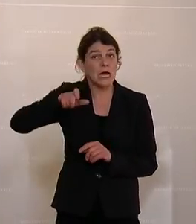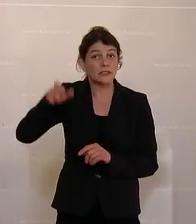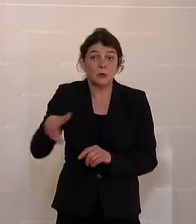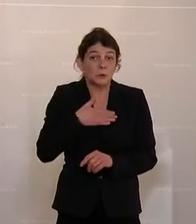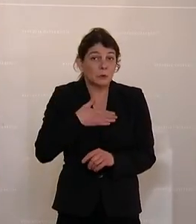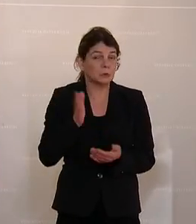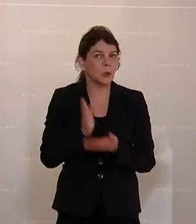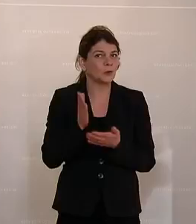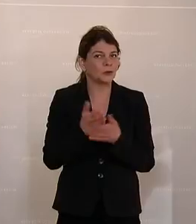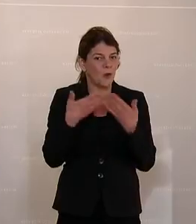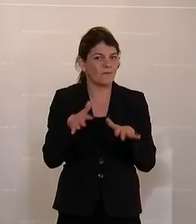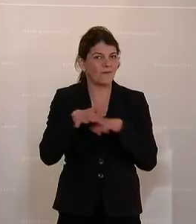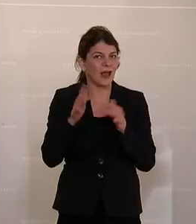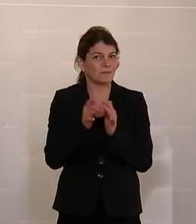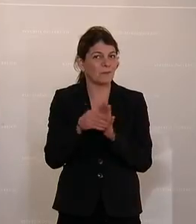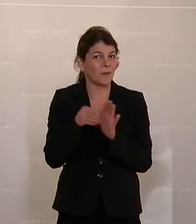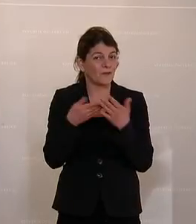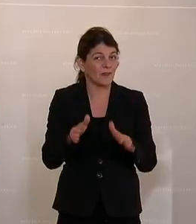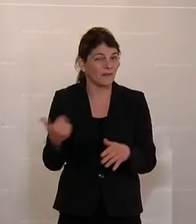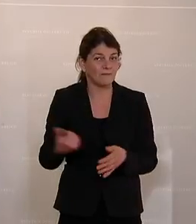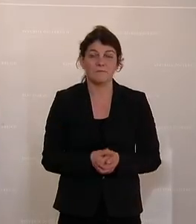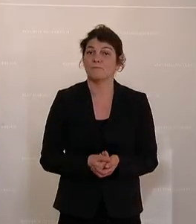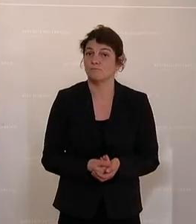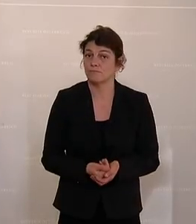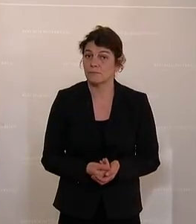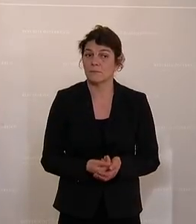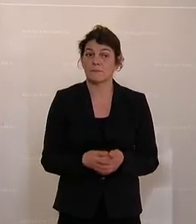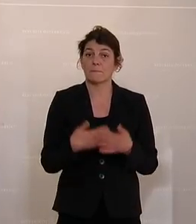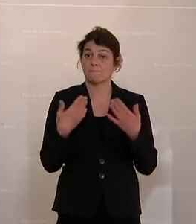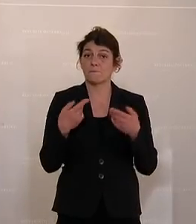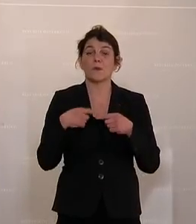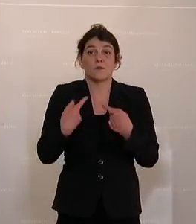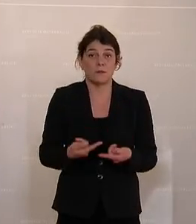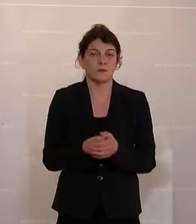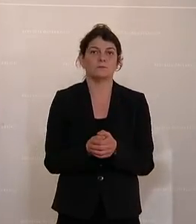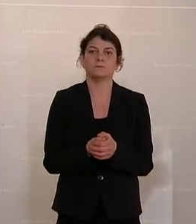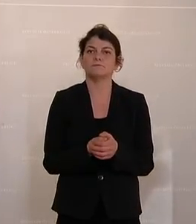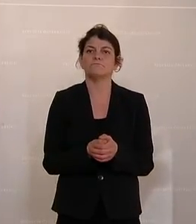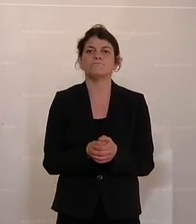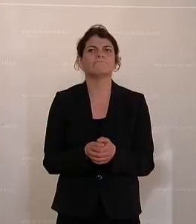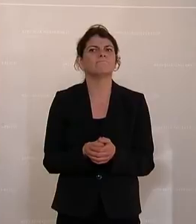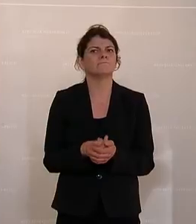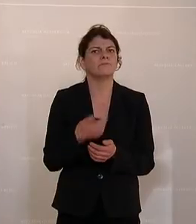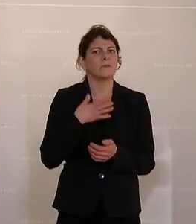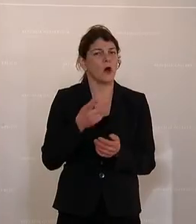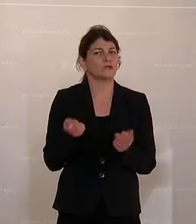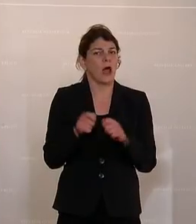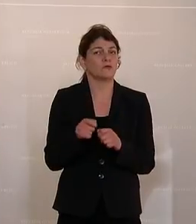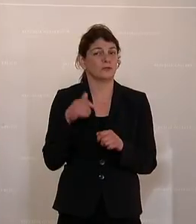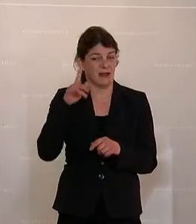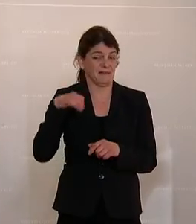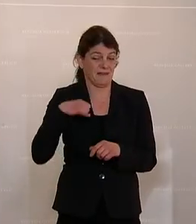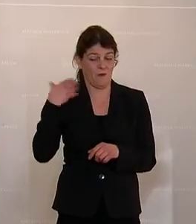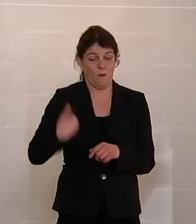ohnehin schon öffentlich unterwegs waren. Und dann lassen Sie mich bitte abschließend, gerade als